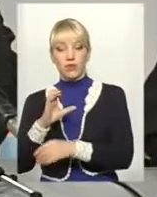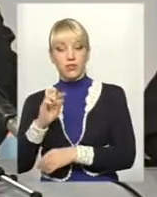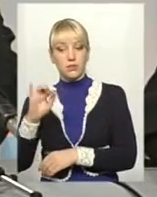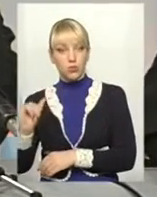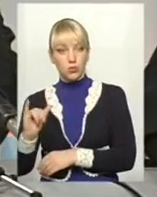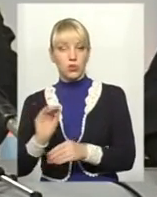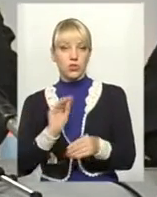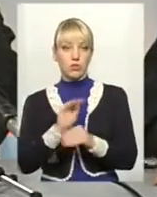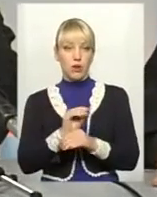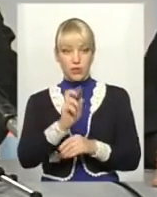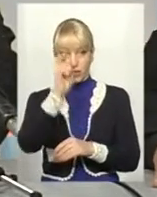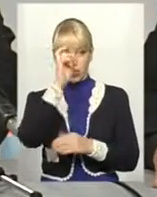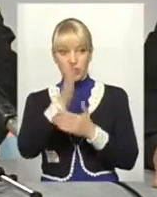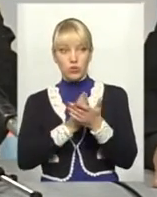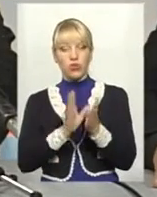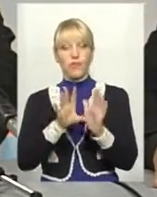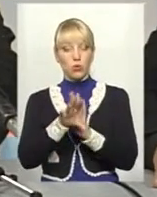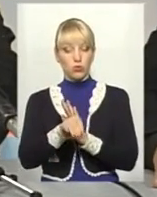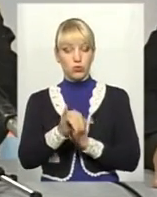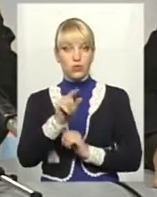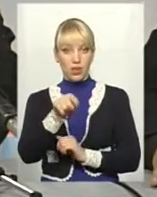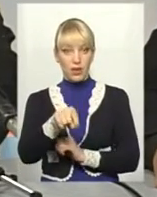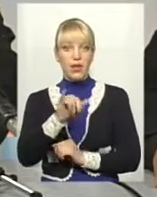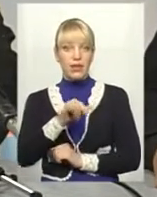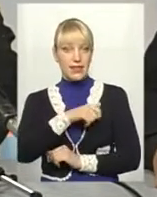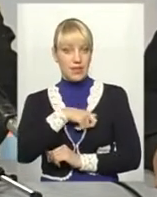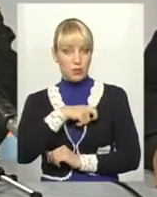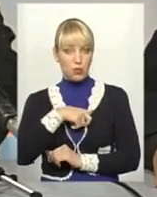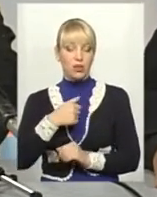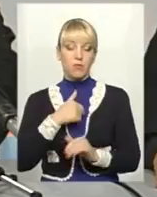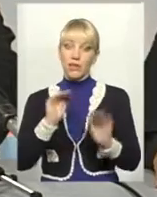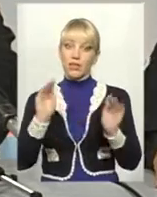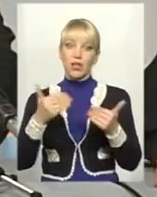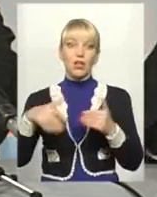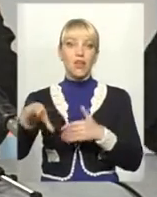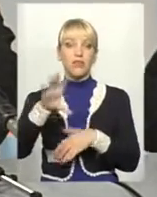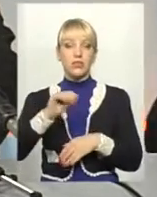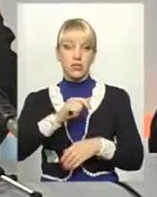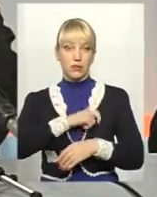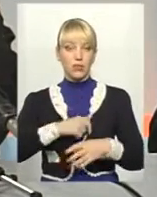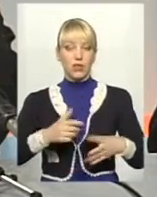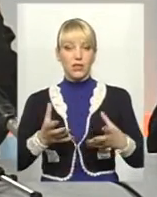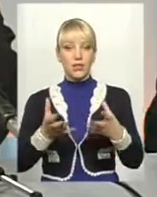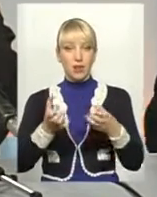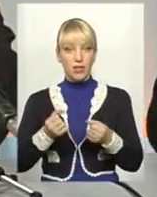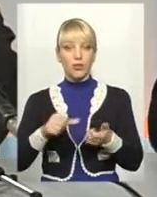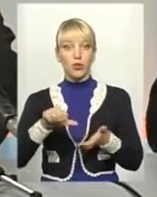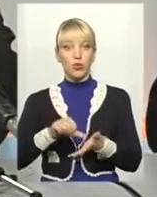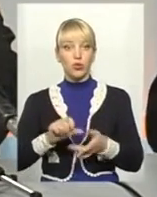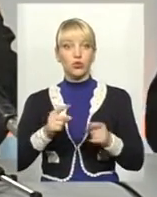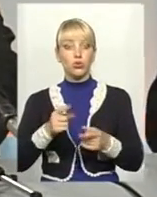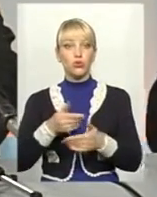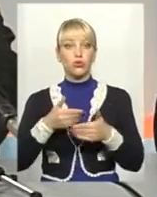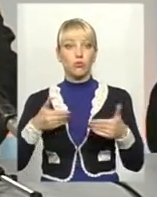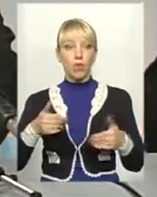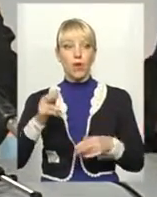додали державним службовцям, в тому числі і депутатам. Я закликаю всіх народних депутатів прийняти участь. Бо ми построємо